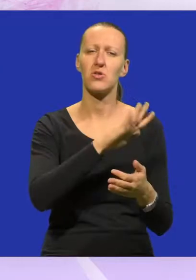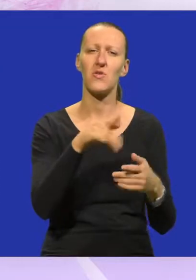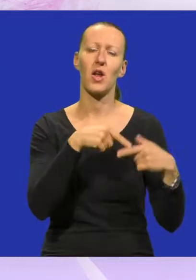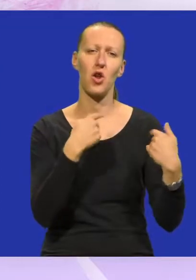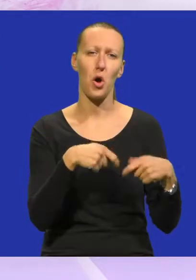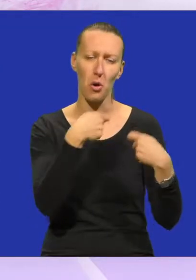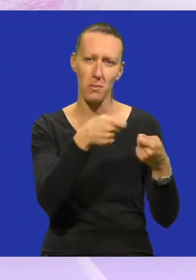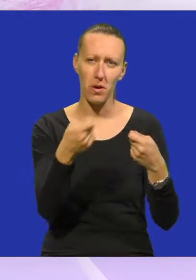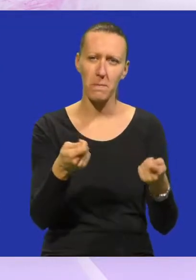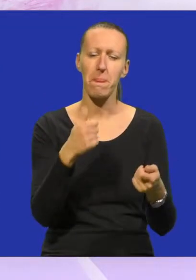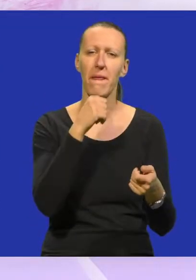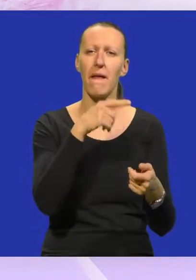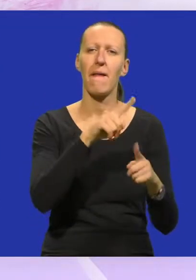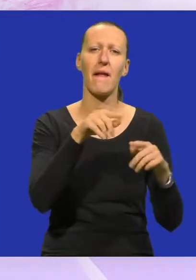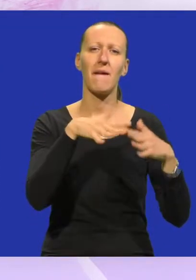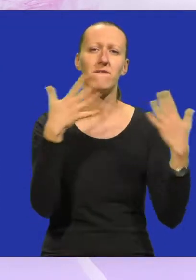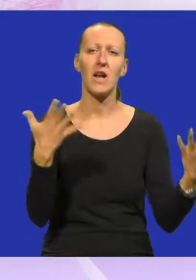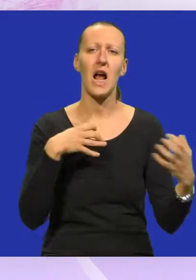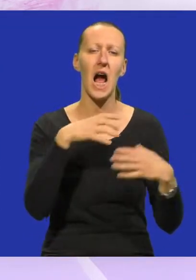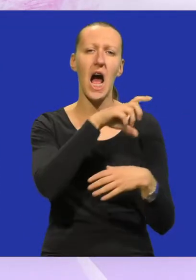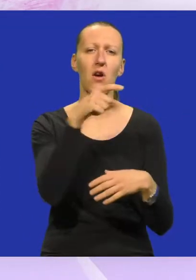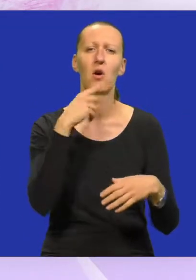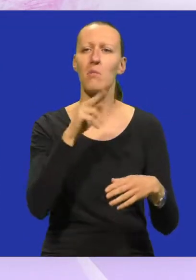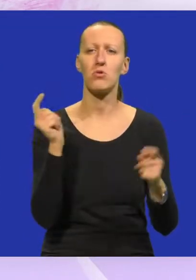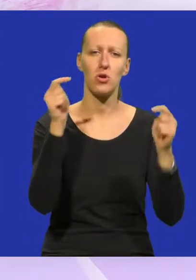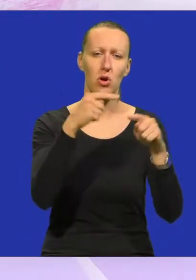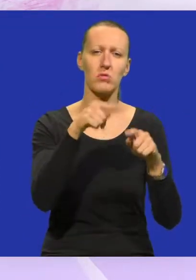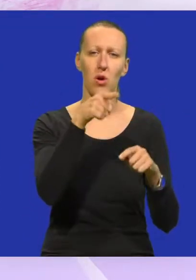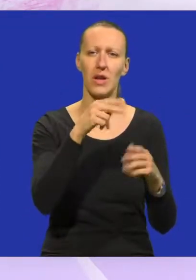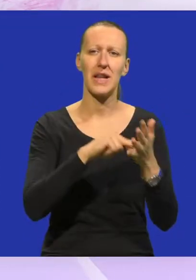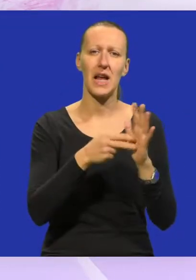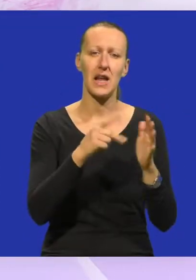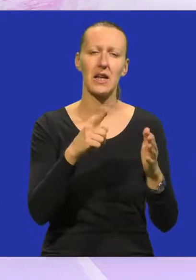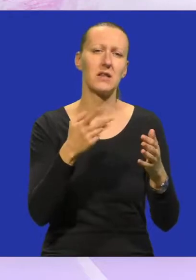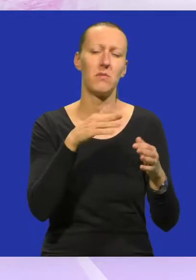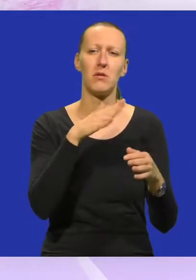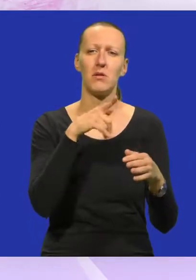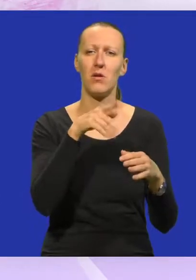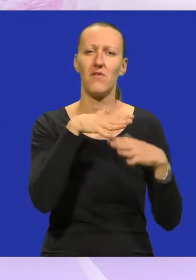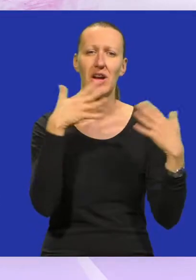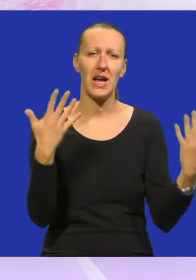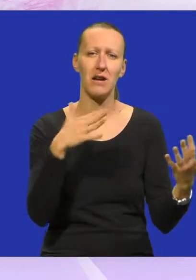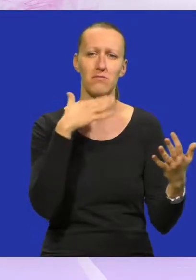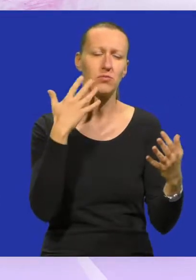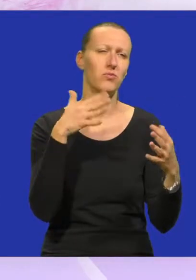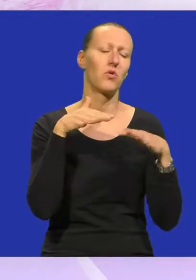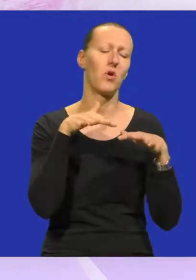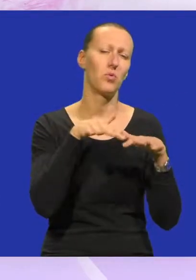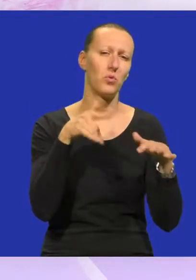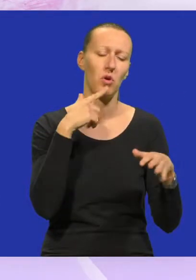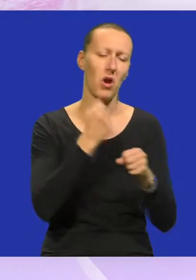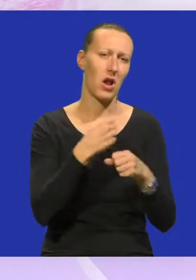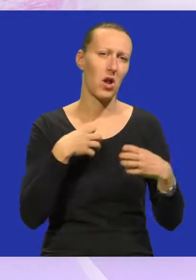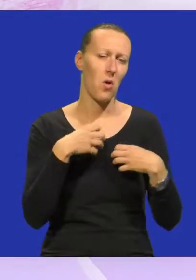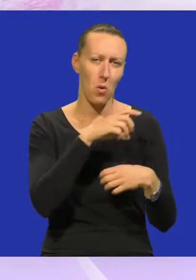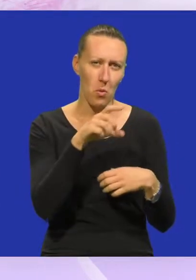donacije, čak neka velika kazališta koja ne mogu doći zbog tehničke prirode jer imaju ili ogroman ansambul. Ovdje